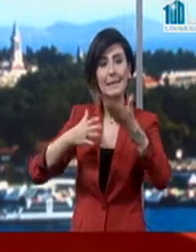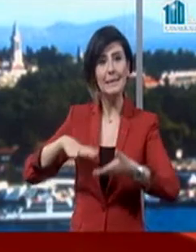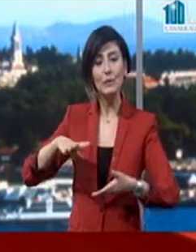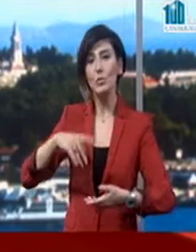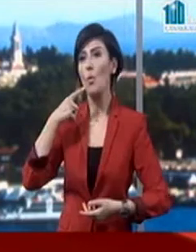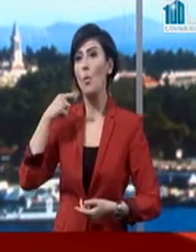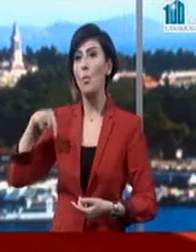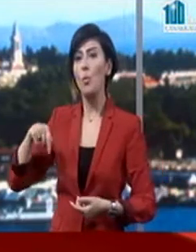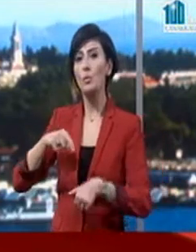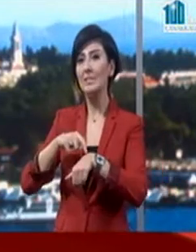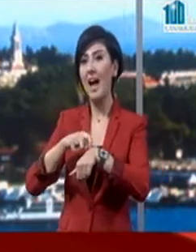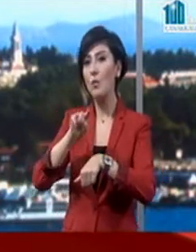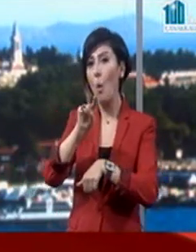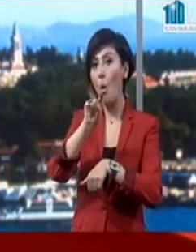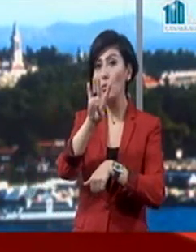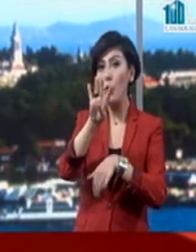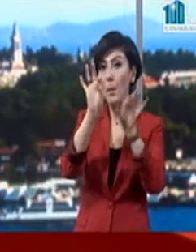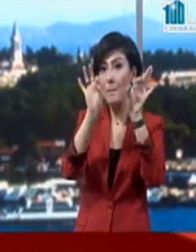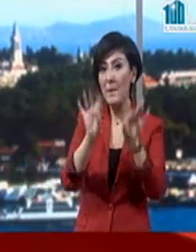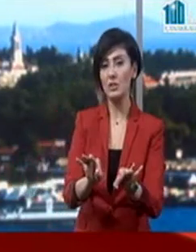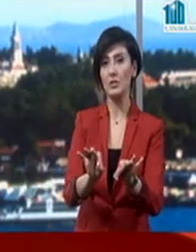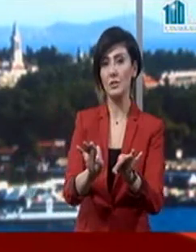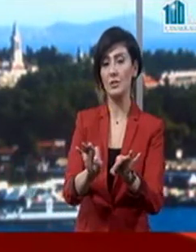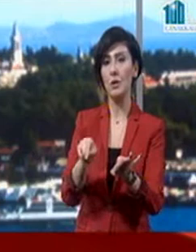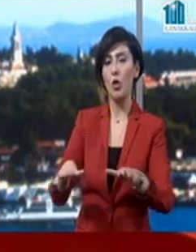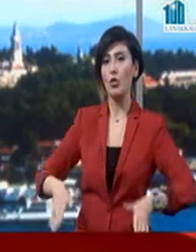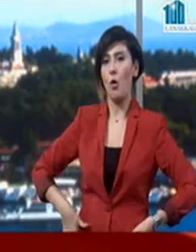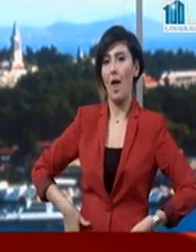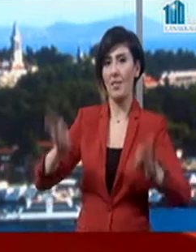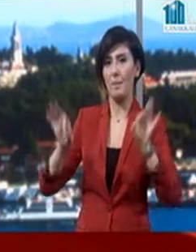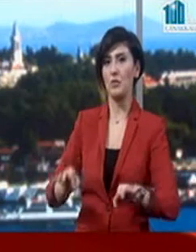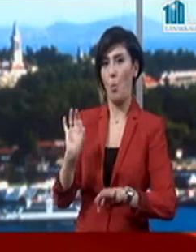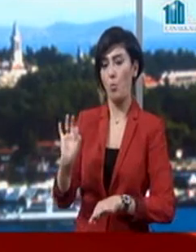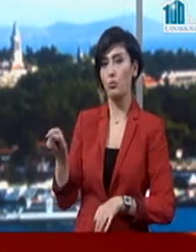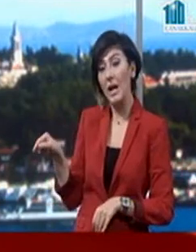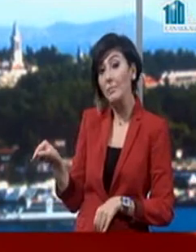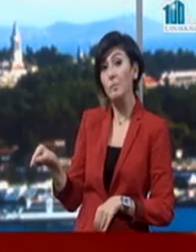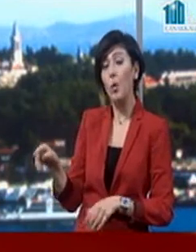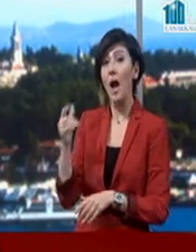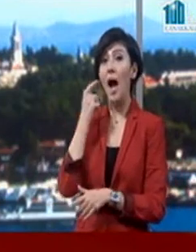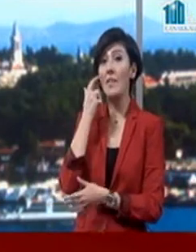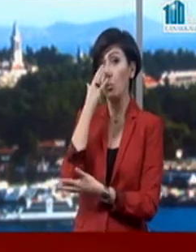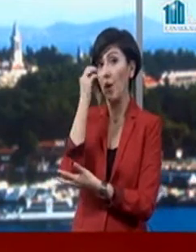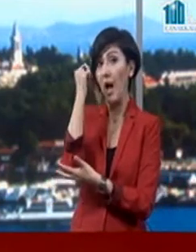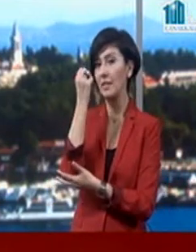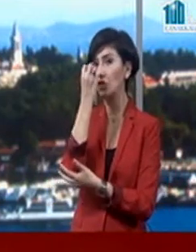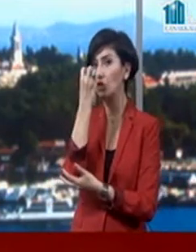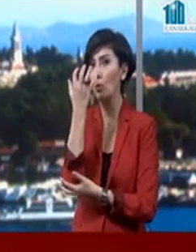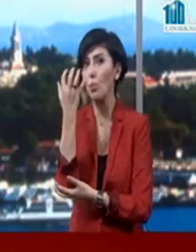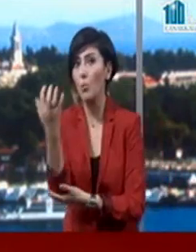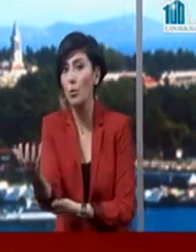burada 14'te saat 14'te başlayacak. Burada düzenlenecek törenler ve ilk olarak burada Atatürk Anıtı'na çerek konulacak.